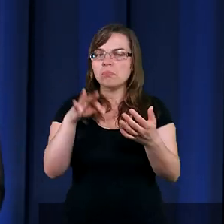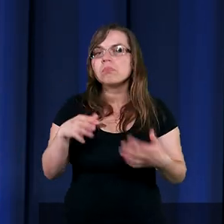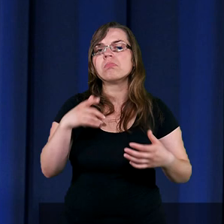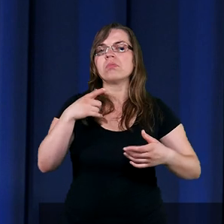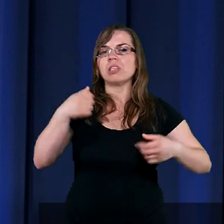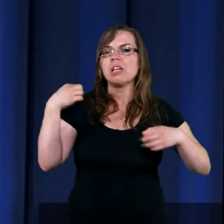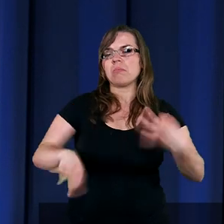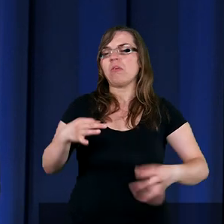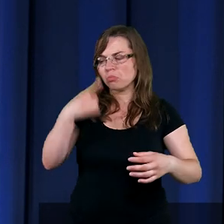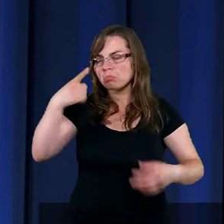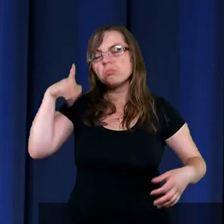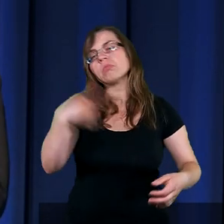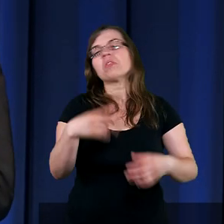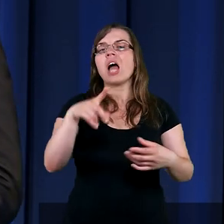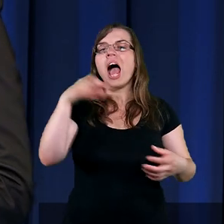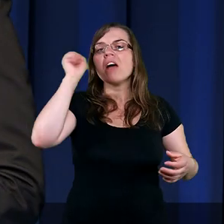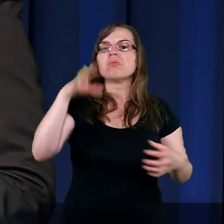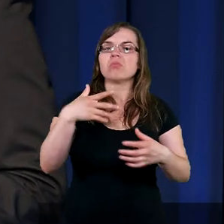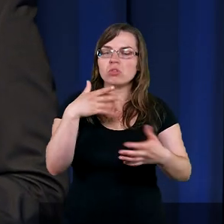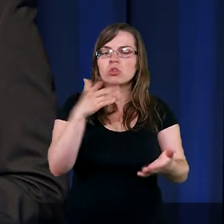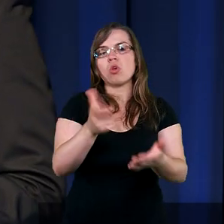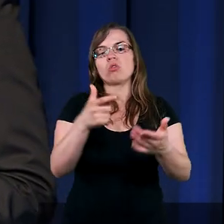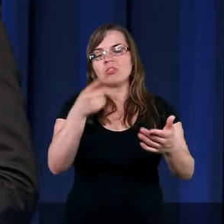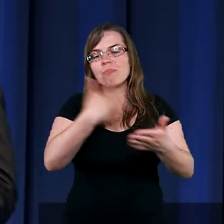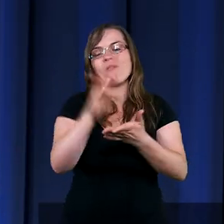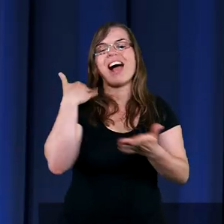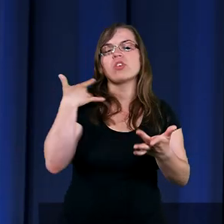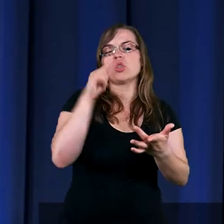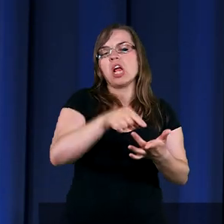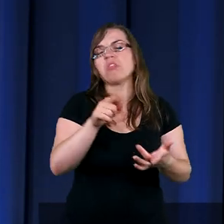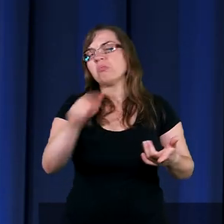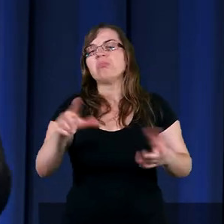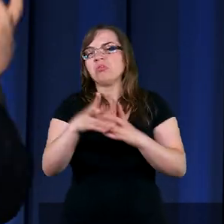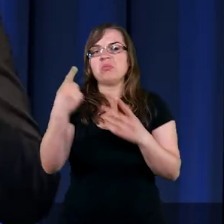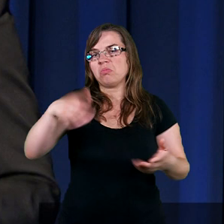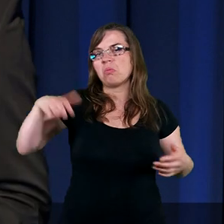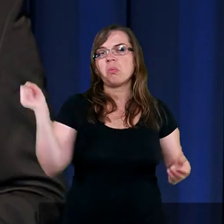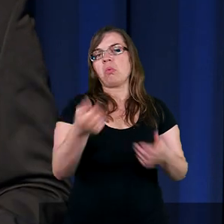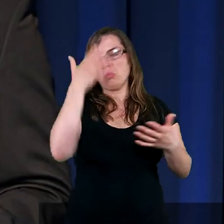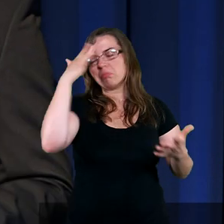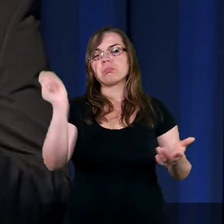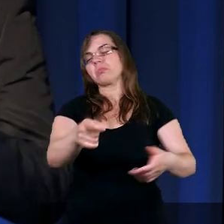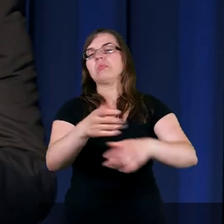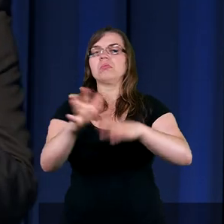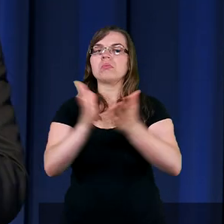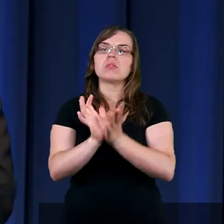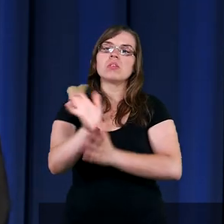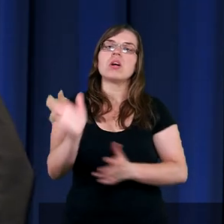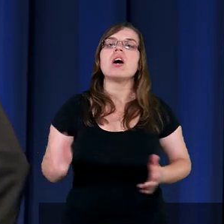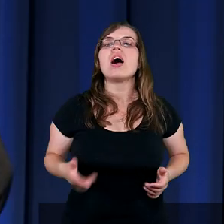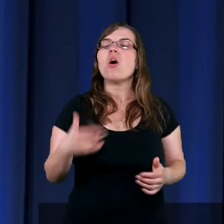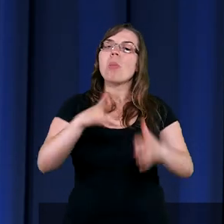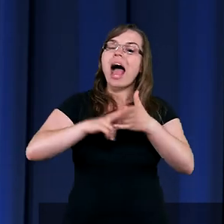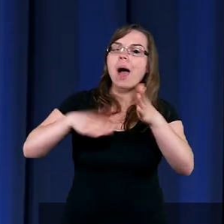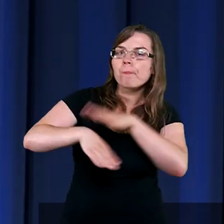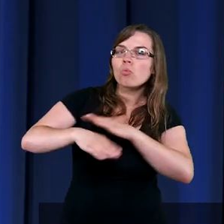ręki trenował w szkole Egiptu, pozbawił życia Egipcjanina. Co teraz? Teraz musiał uciekać. Musiał uciekać na pustynię